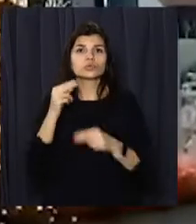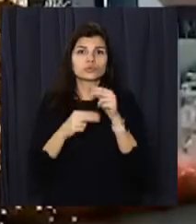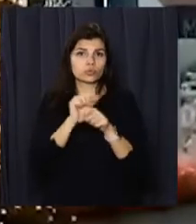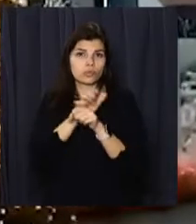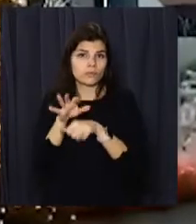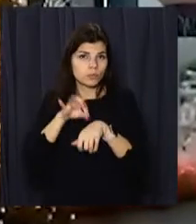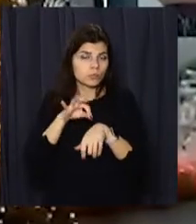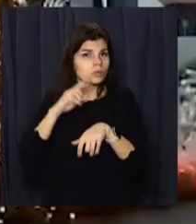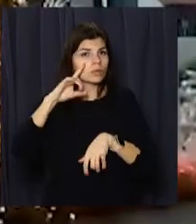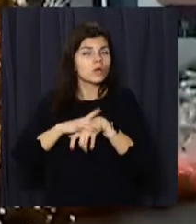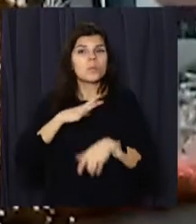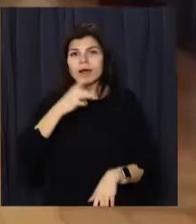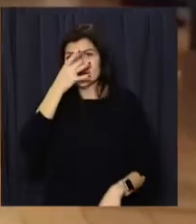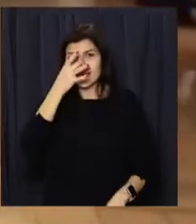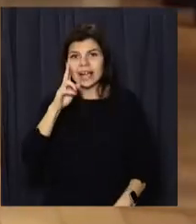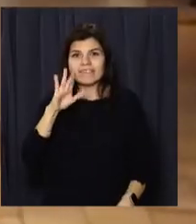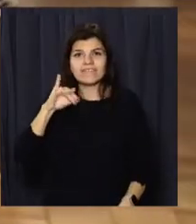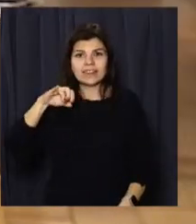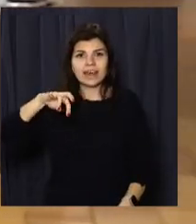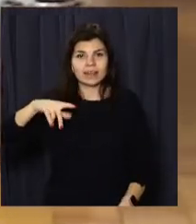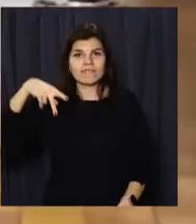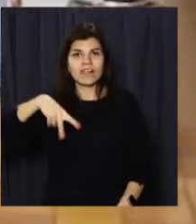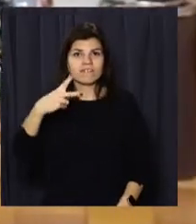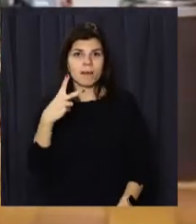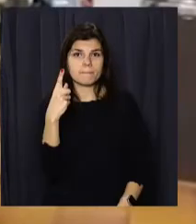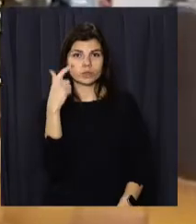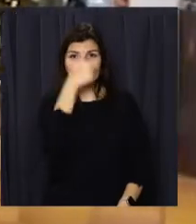коронавірус фіксували у квітні 2021 року.